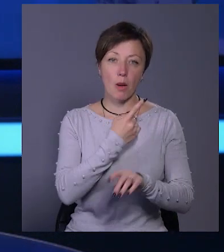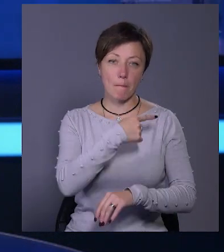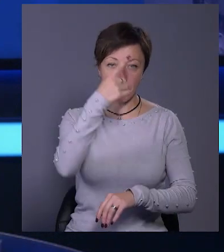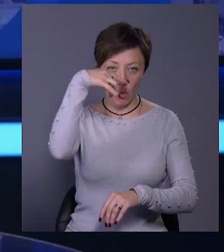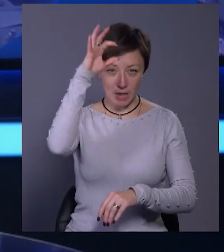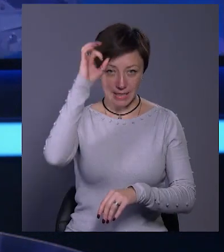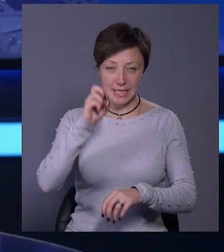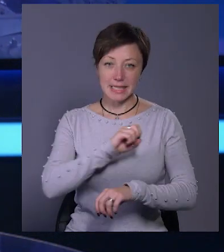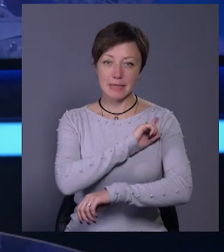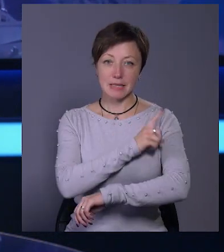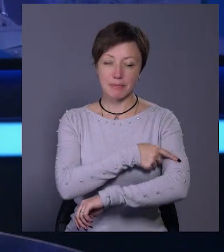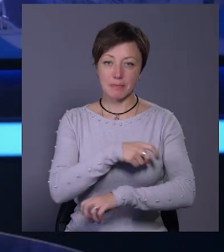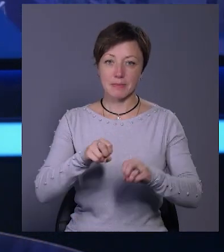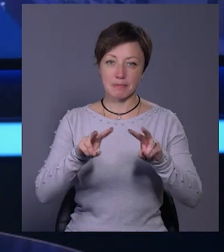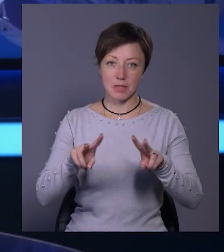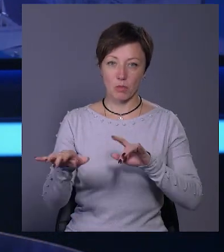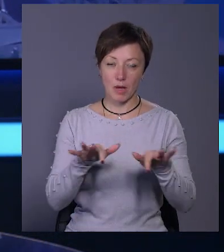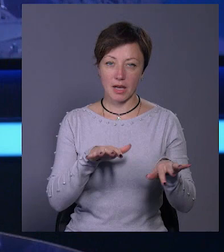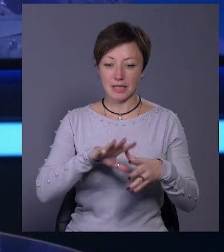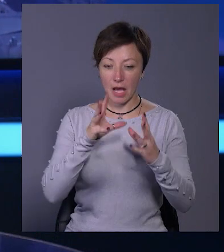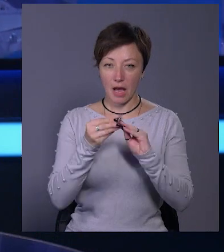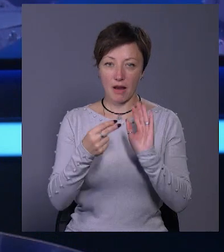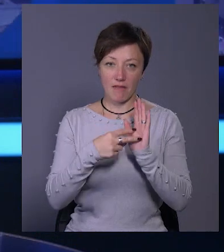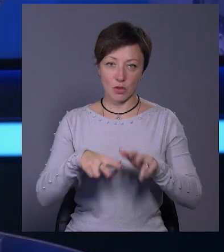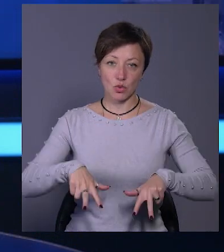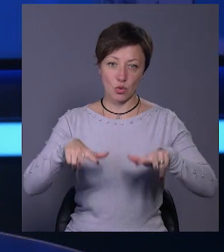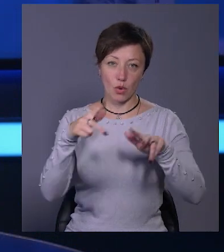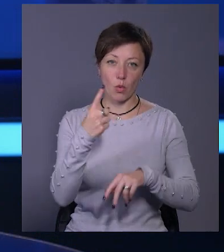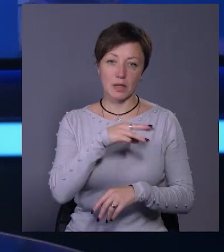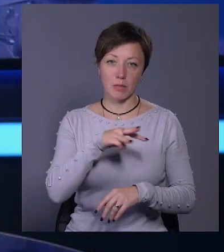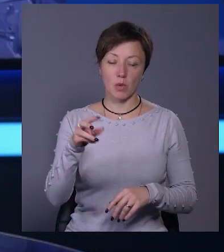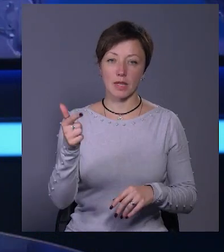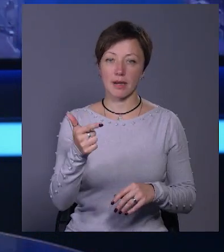операцій. Загальна вартість дронів – понад 1 мільйон гривень.